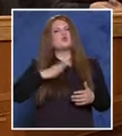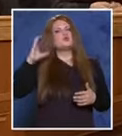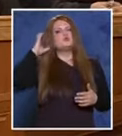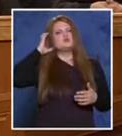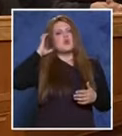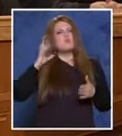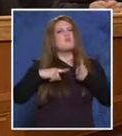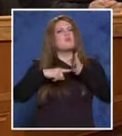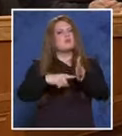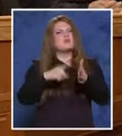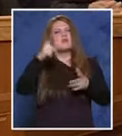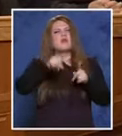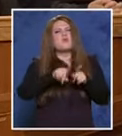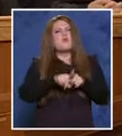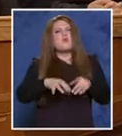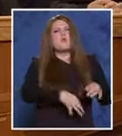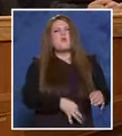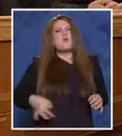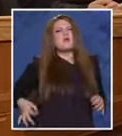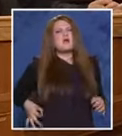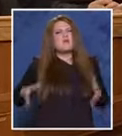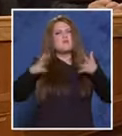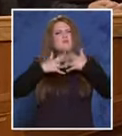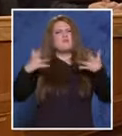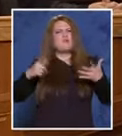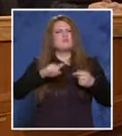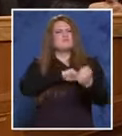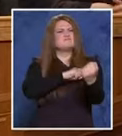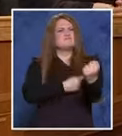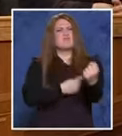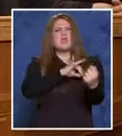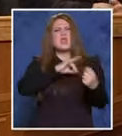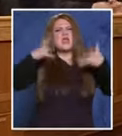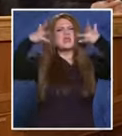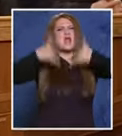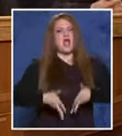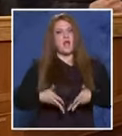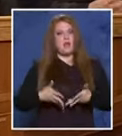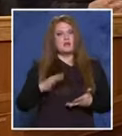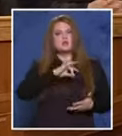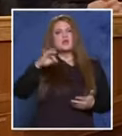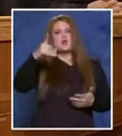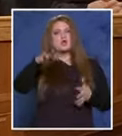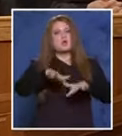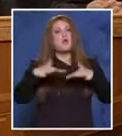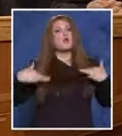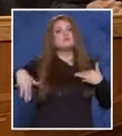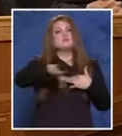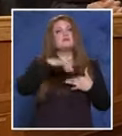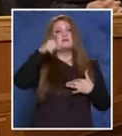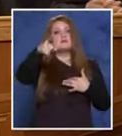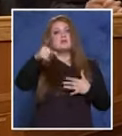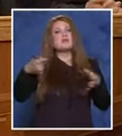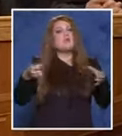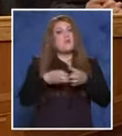Действията на хулиганство са извършени с изключителна дързост, нагост и неуважение към правовия ред и обществото. Подсъдимите са действали